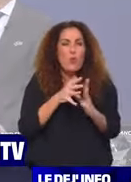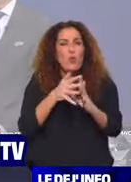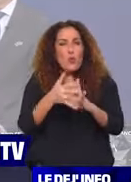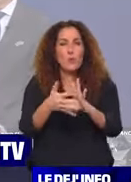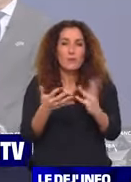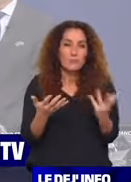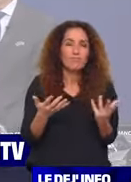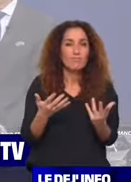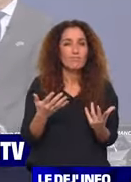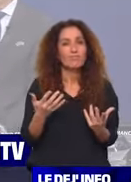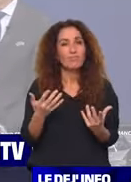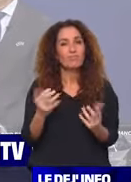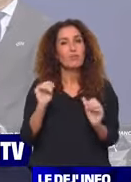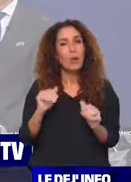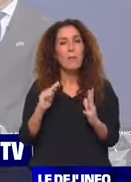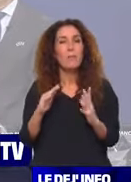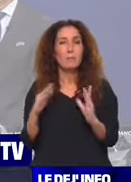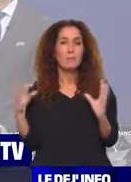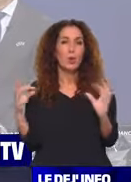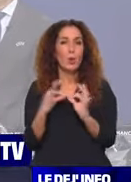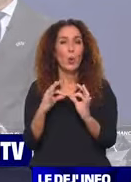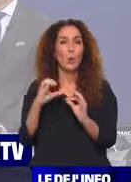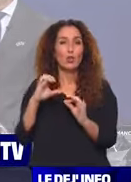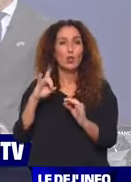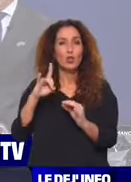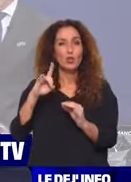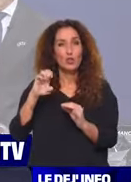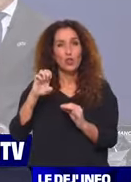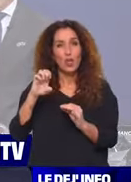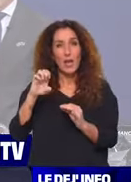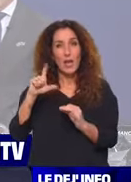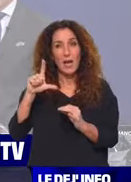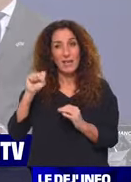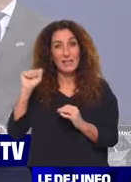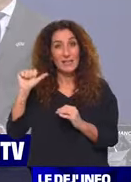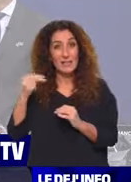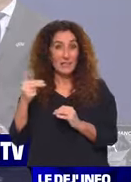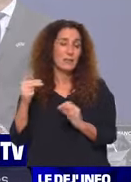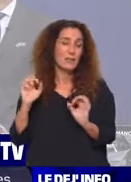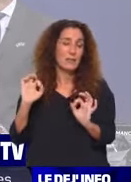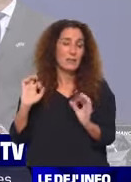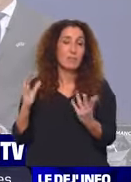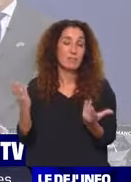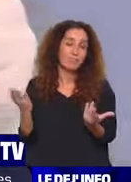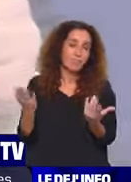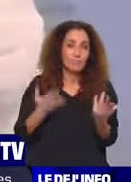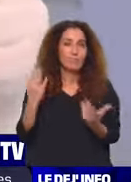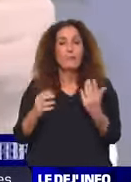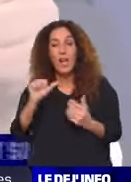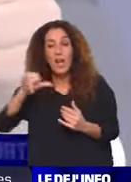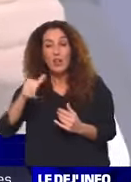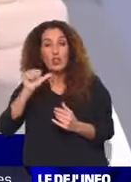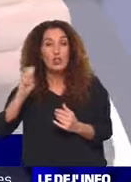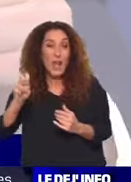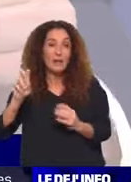4, quand même, contre Chelsea en face de poule. Ce serait pas si mal. Et l'Ajax, ça reste un grand club, mais qui n'est